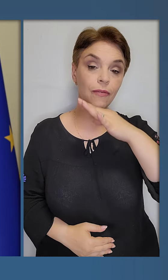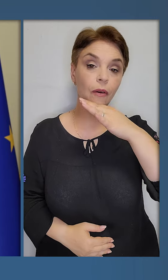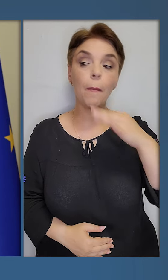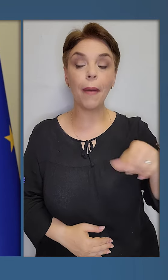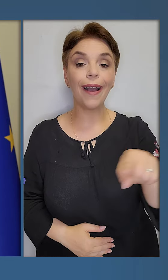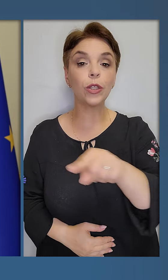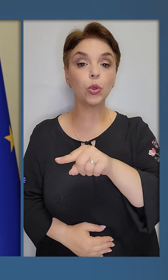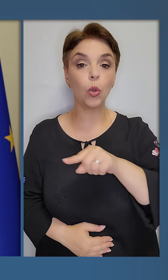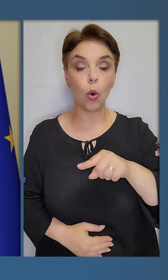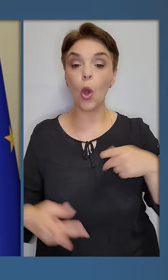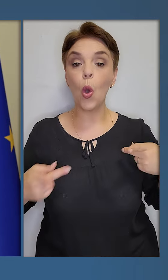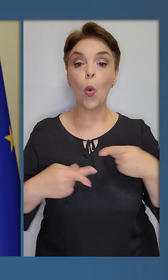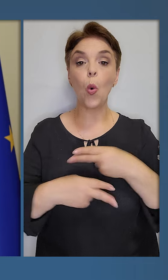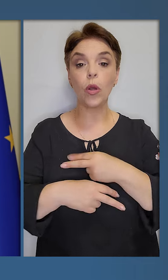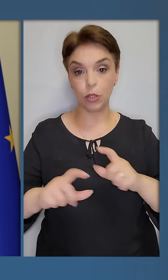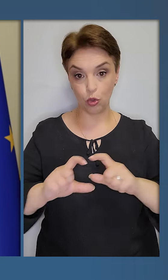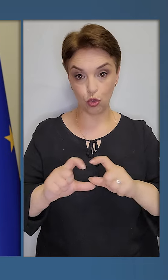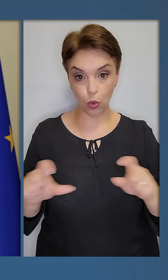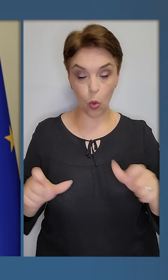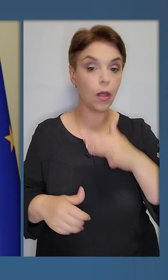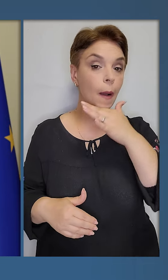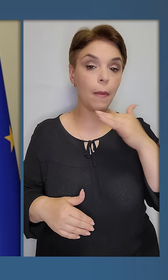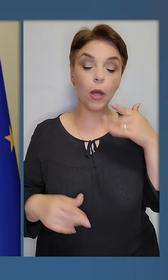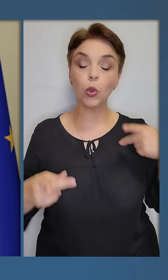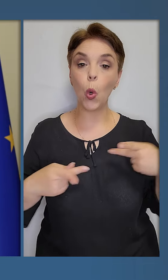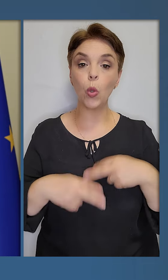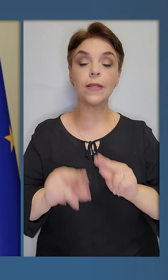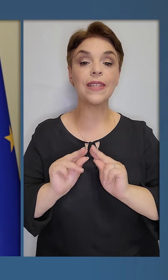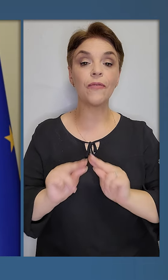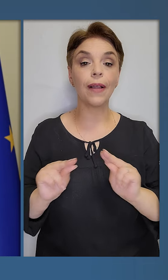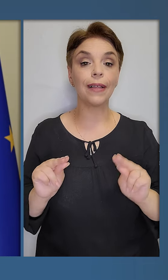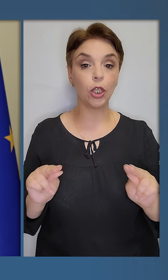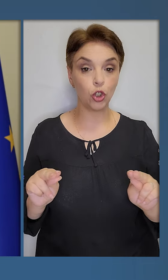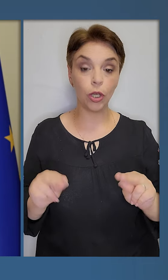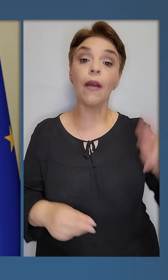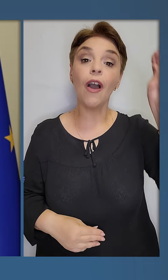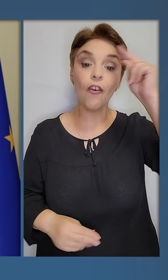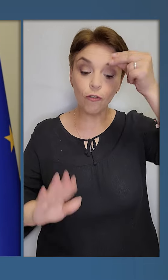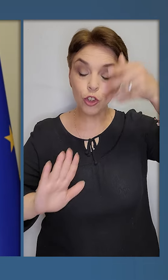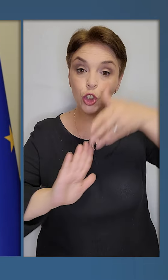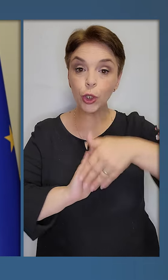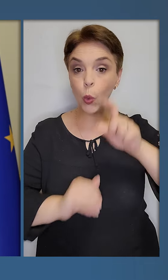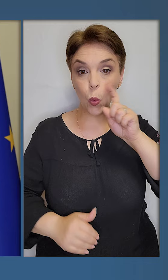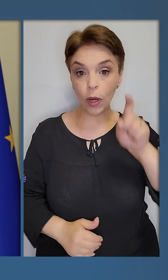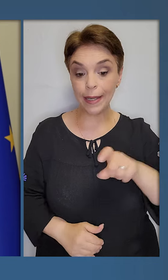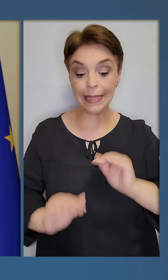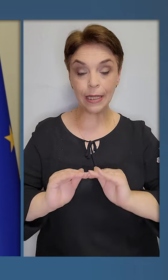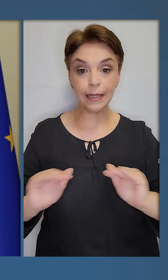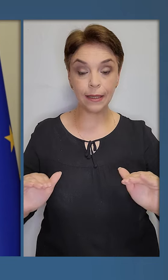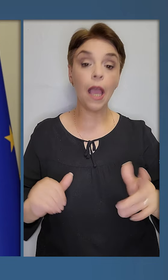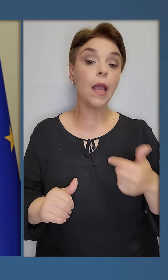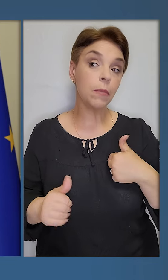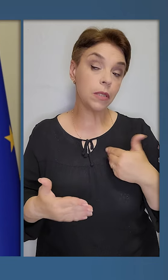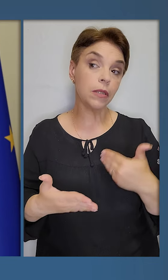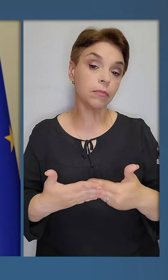багатьох угорських школах, багато угорських викладачів, вчить українських дітей.